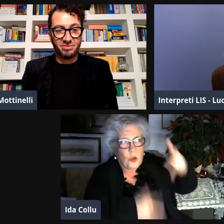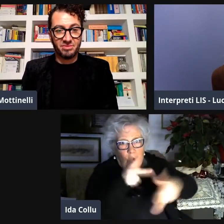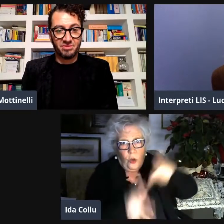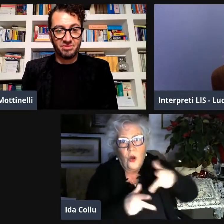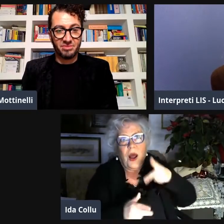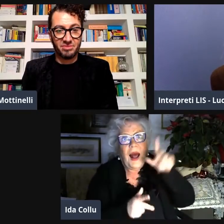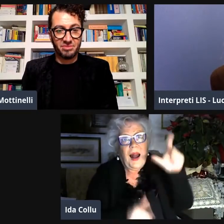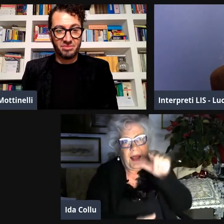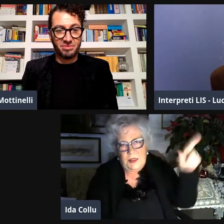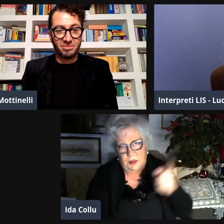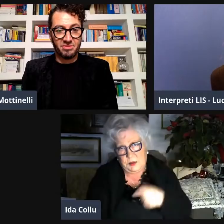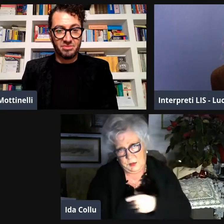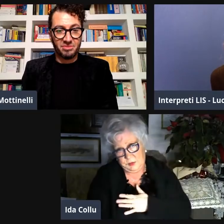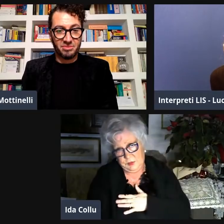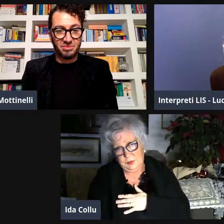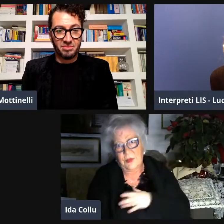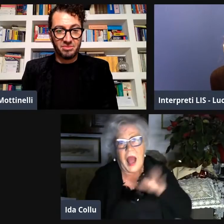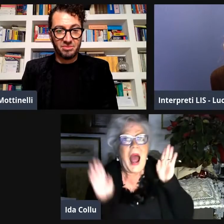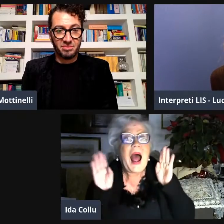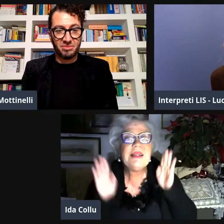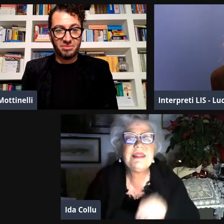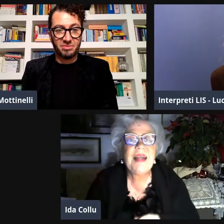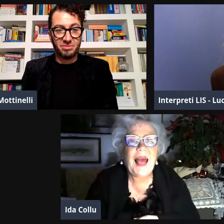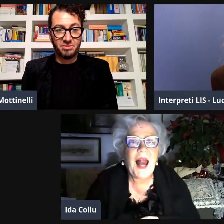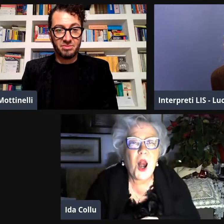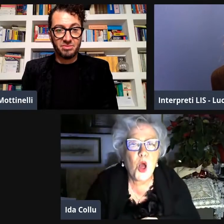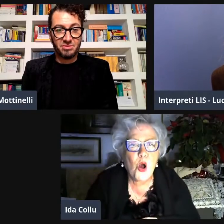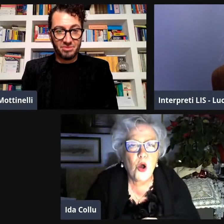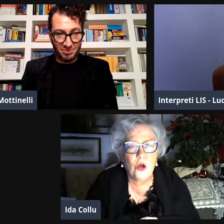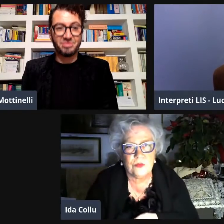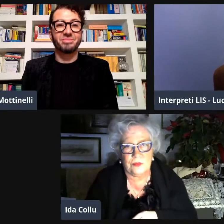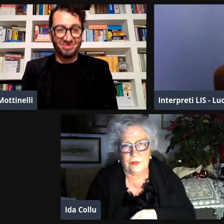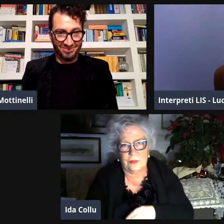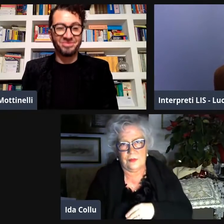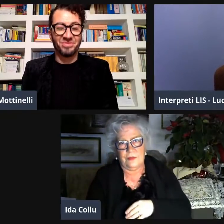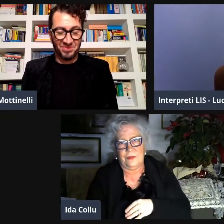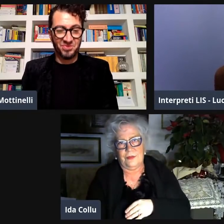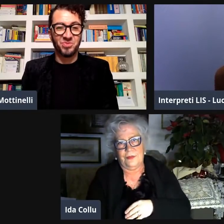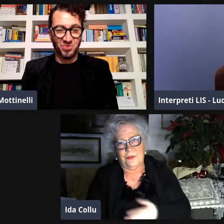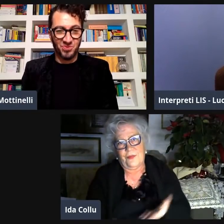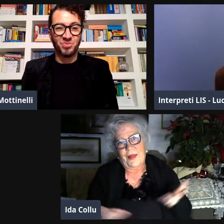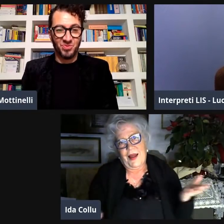però appunto è stato frutto di grandi ricerche e